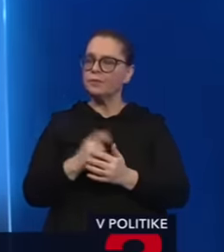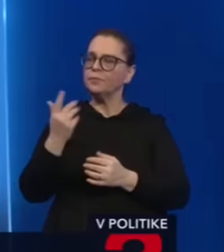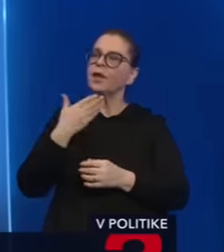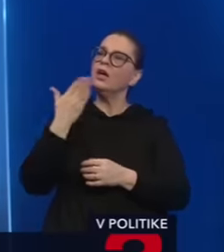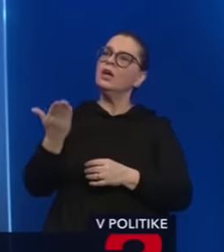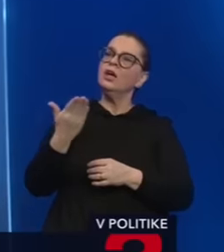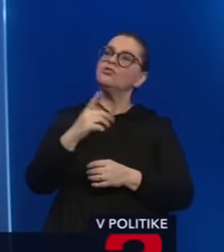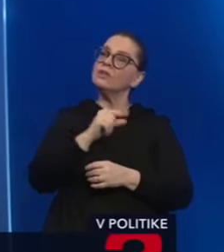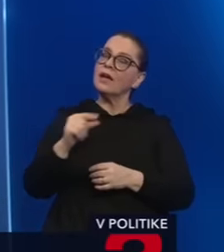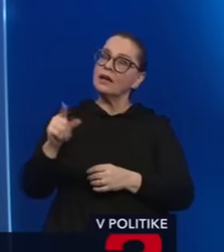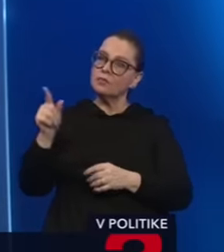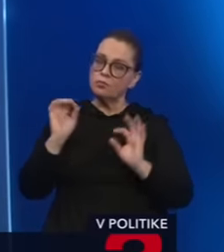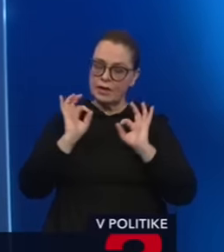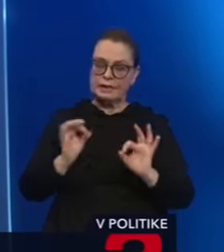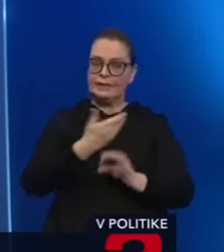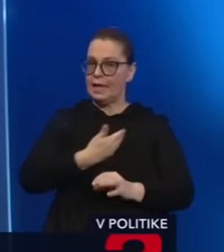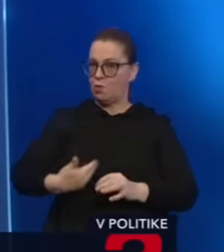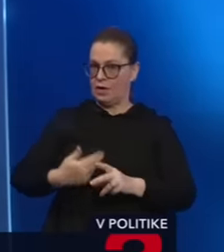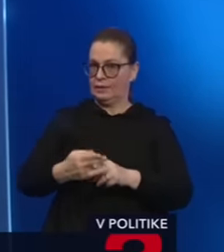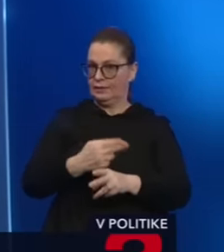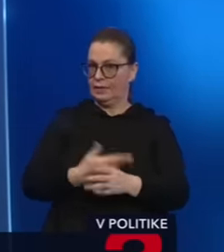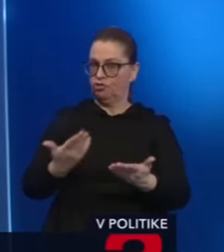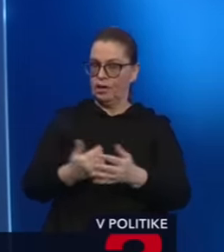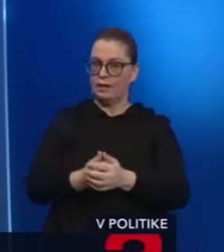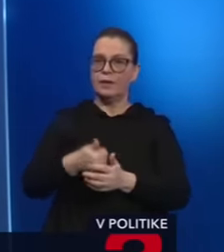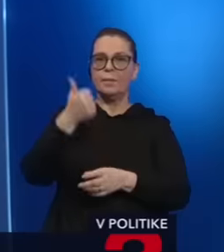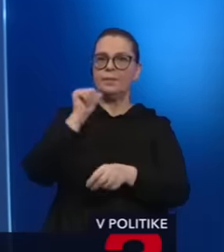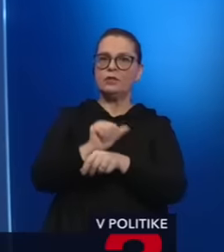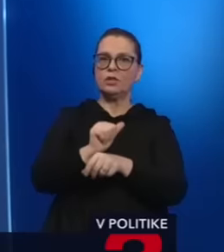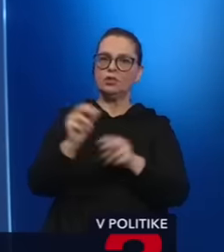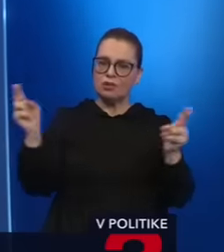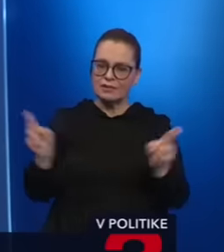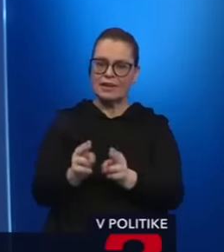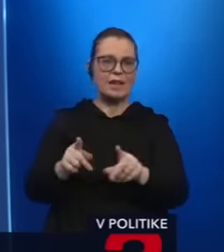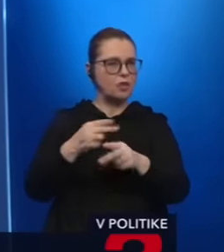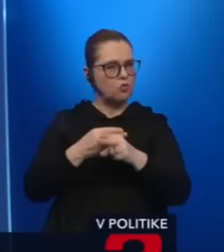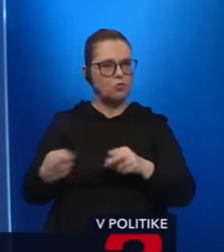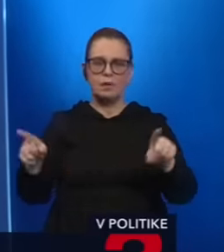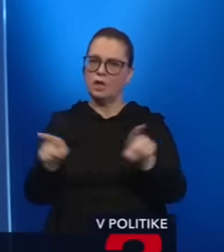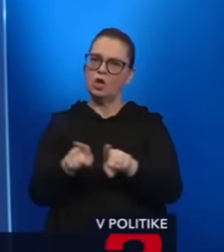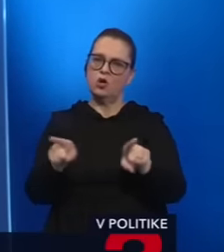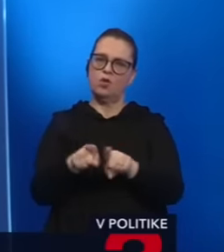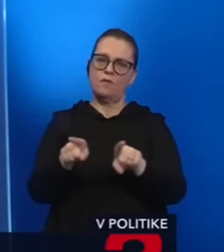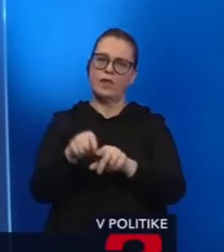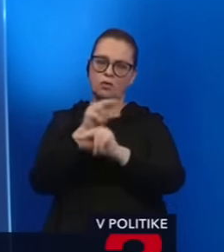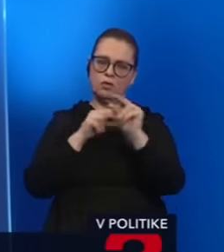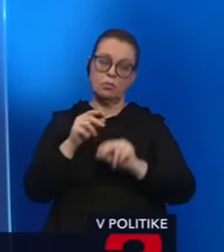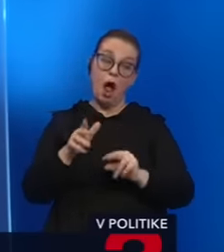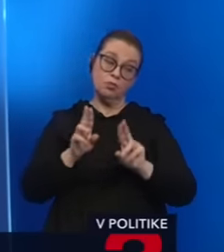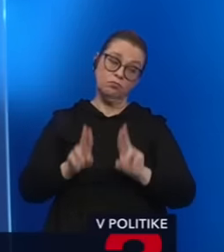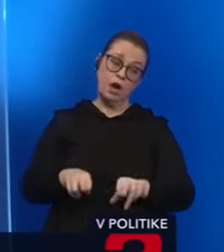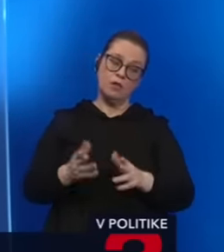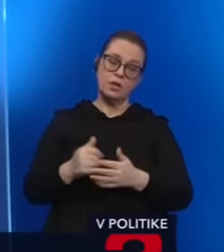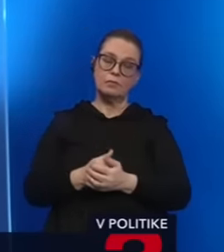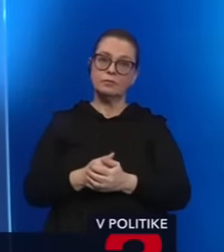najdemokratickejšia krajina, minulý týždeň skrátili úplne rovnako tú debatu. Takže je to